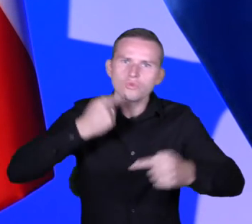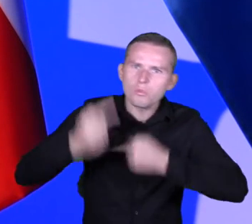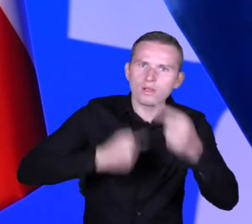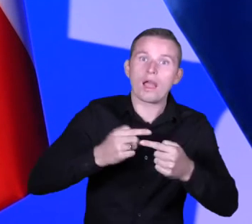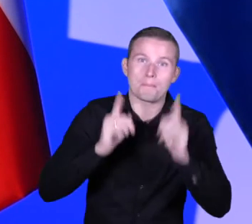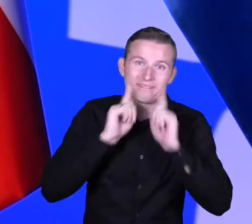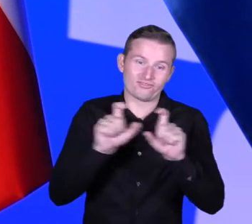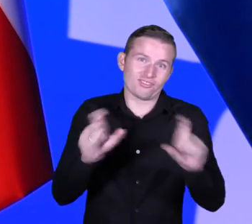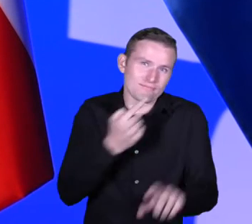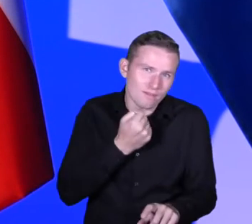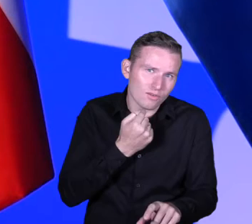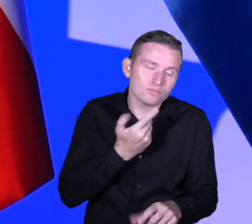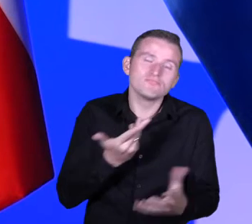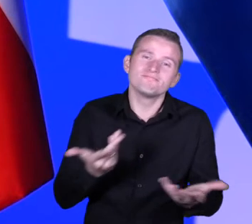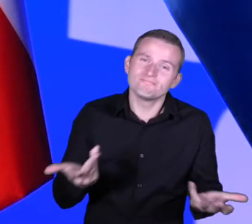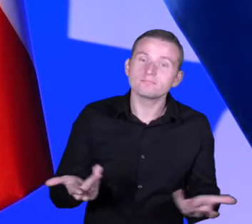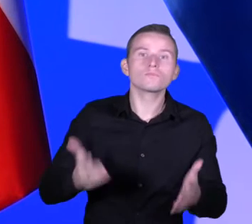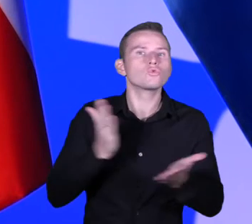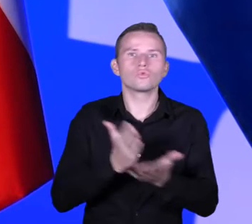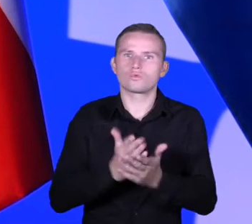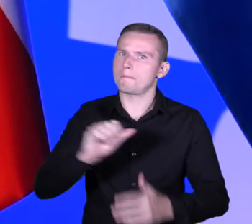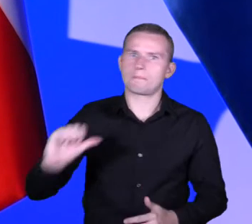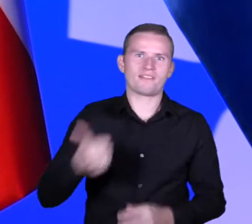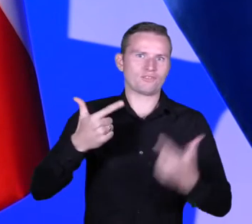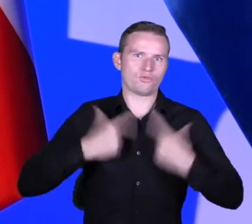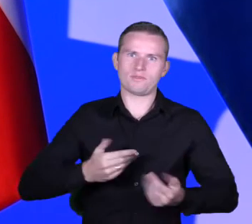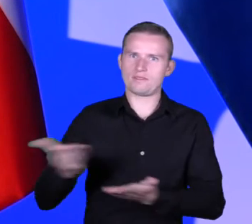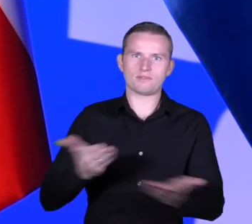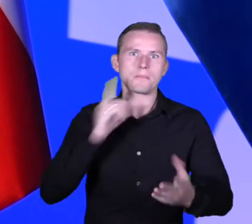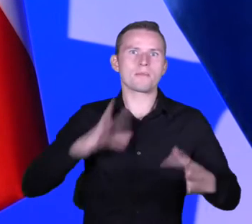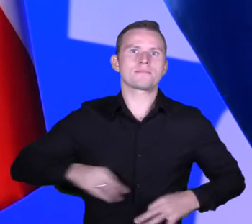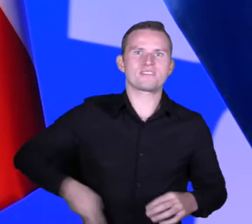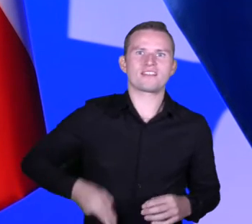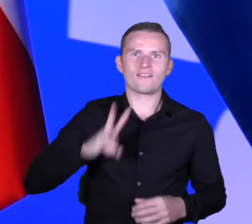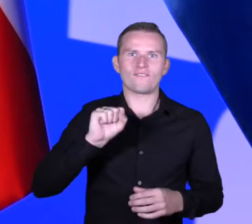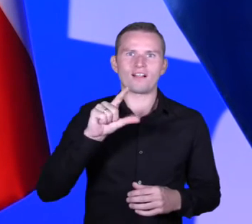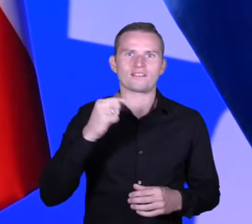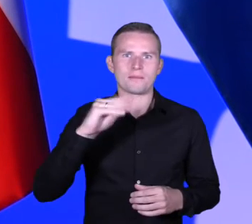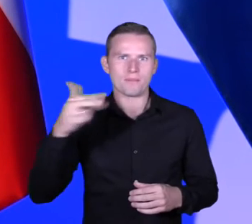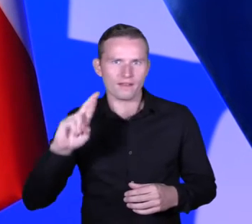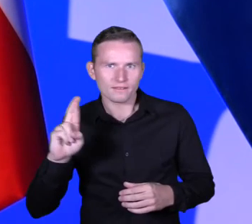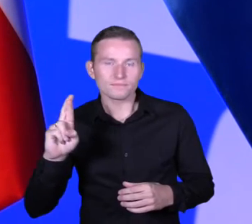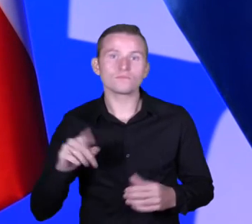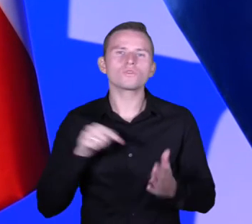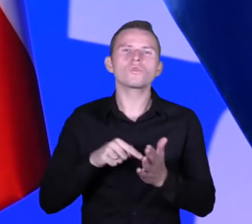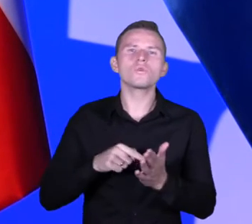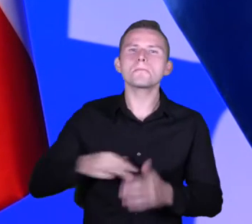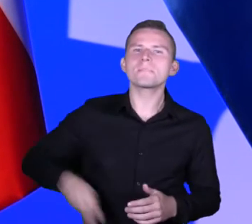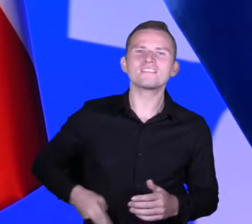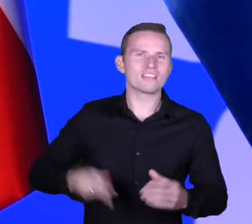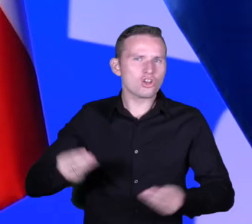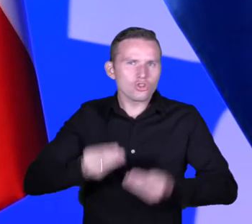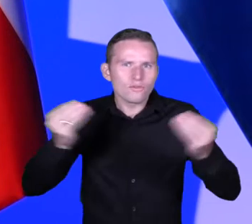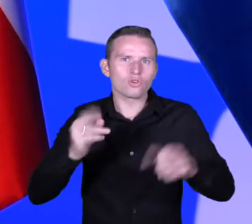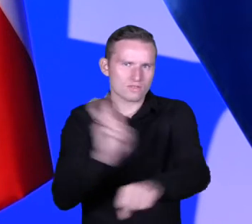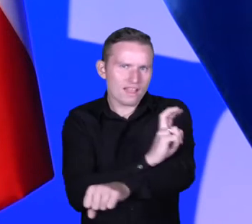czasu, to już jako pierwszą osobę zapraszam pana ministra Waldemara Budę, ministra rozwoju i